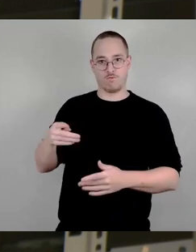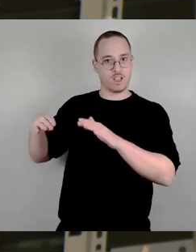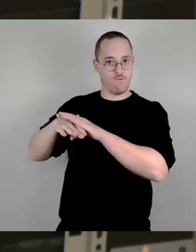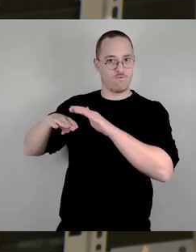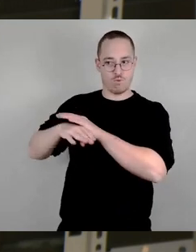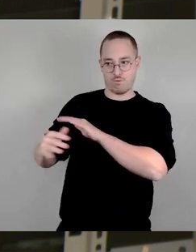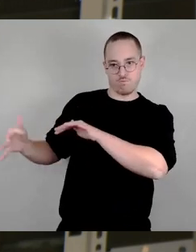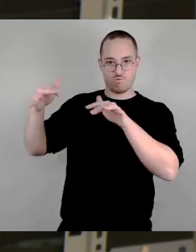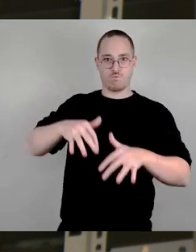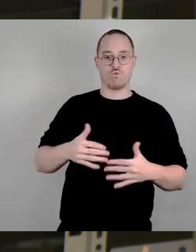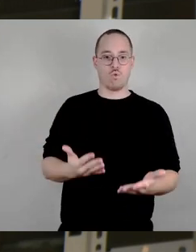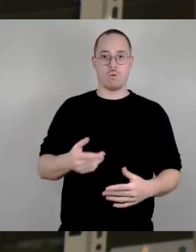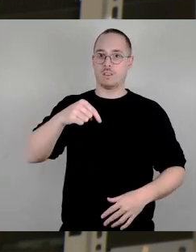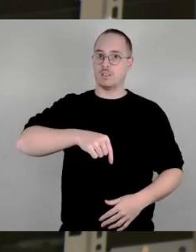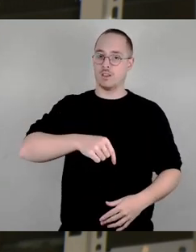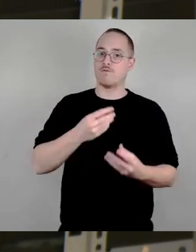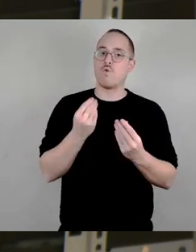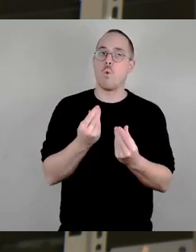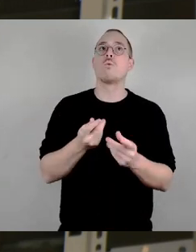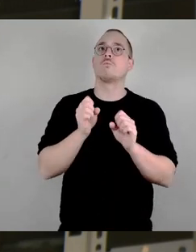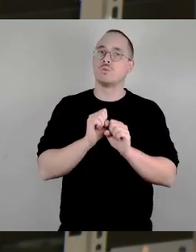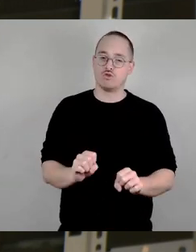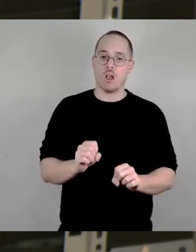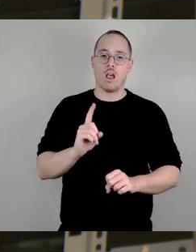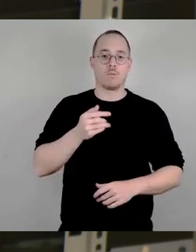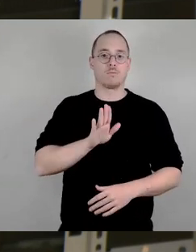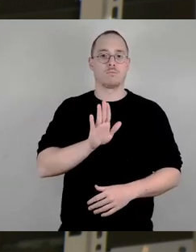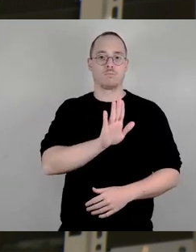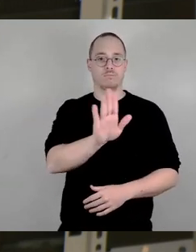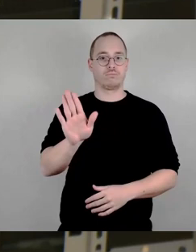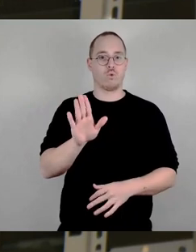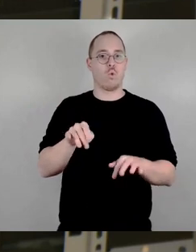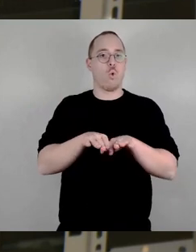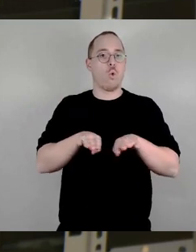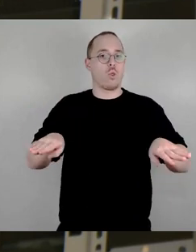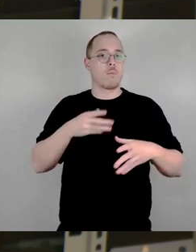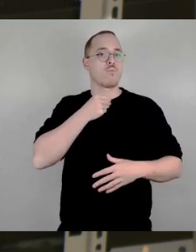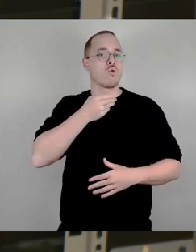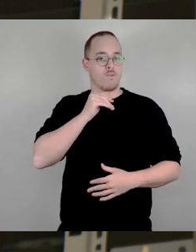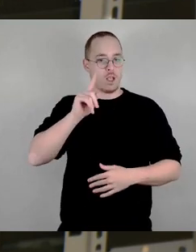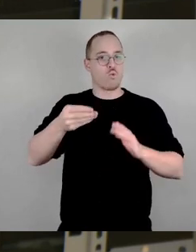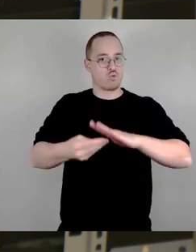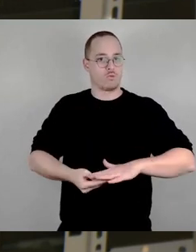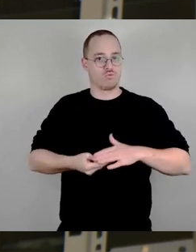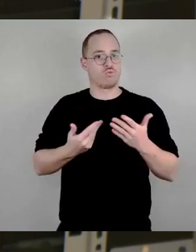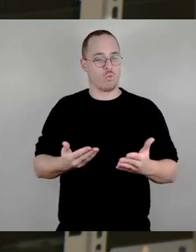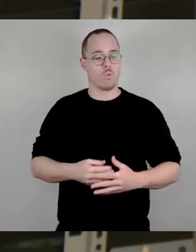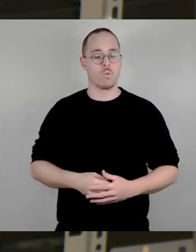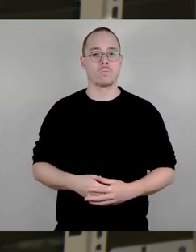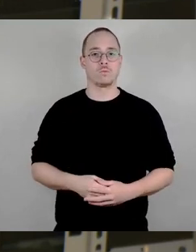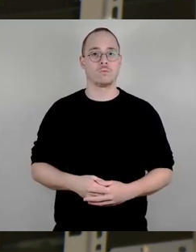Grundbedürfnissen unterstützt. Liebe Stadträte, Stadträte, liebe CDU, eine Mehrheit